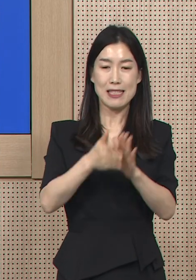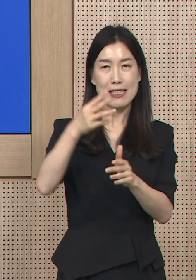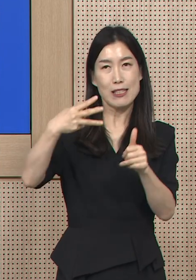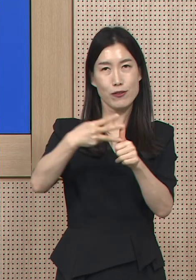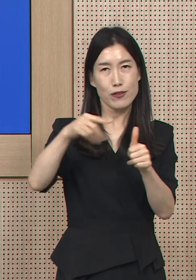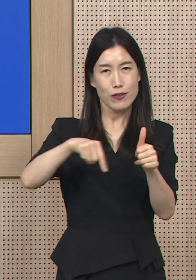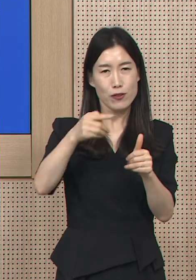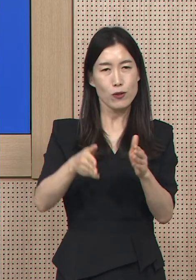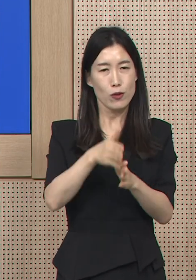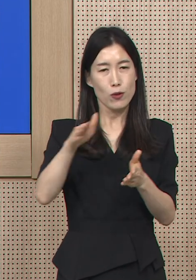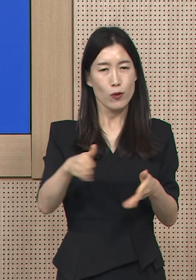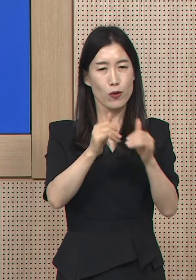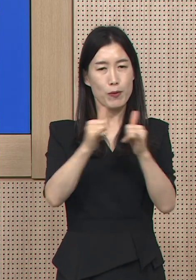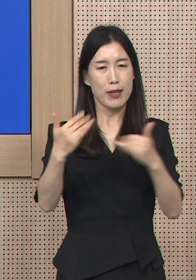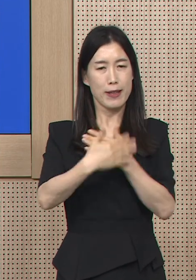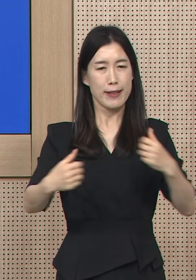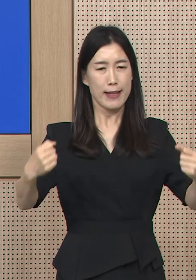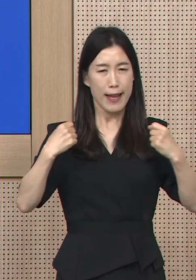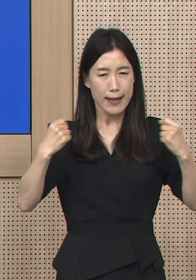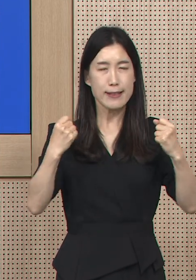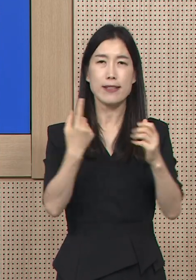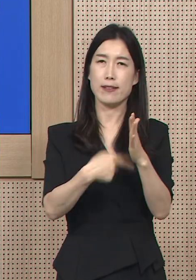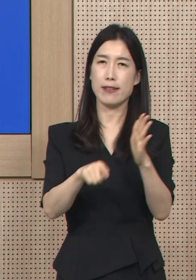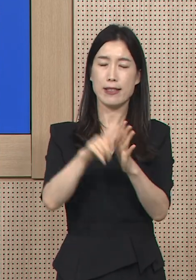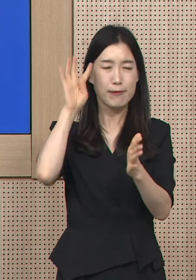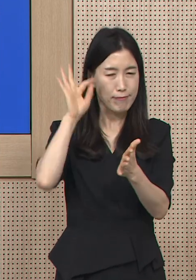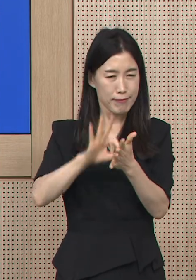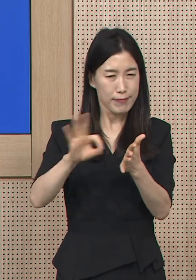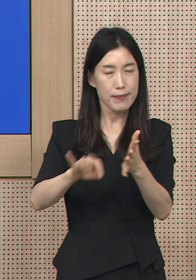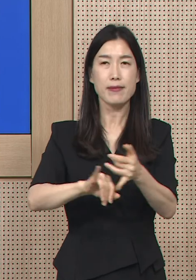안전을 위해서 최선을 다하겠습니다. 감사합니다.